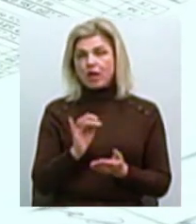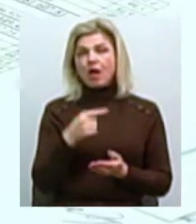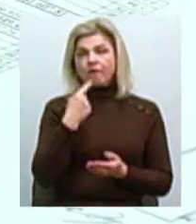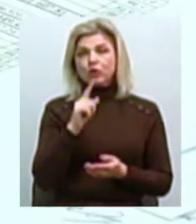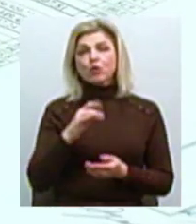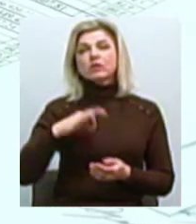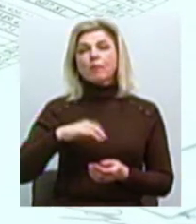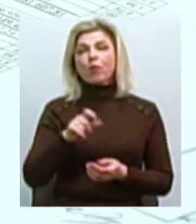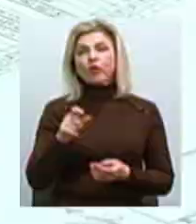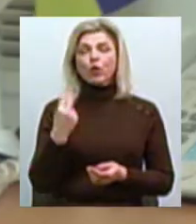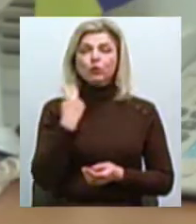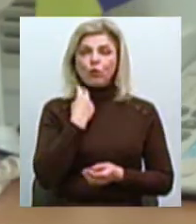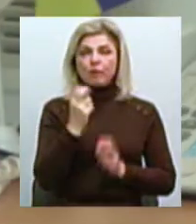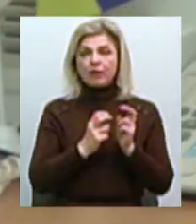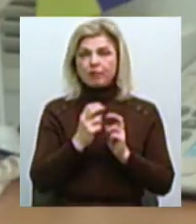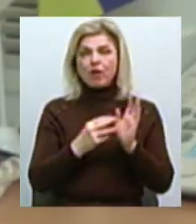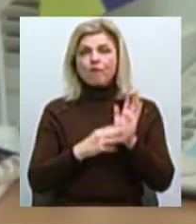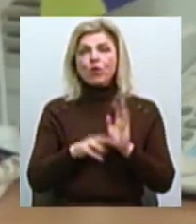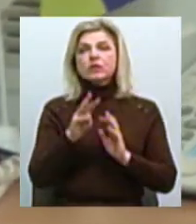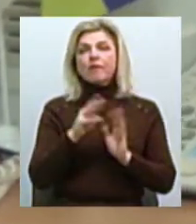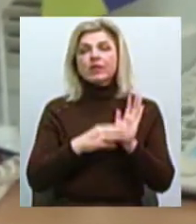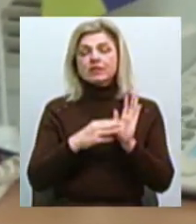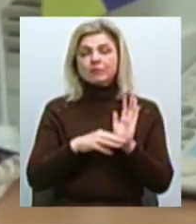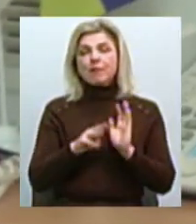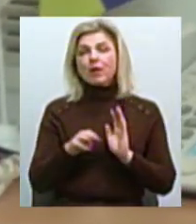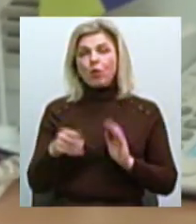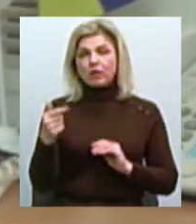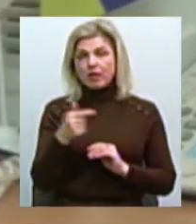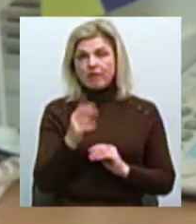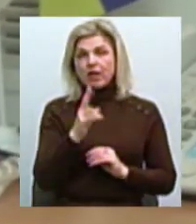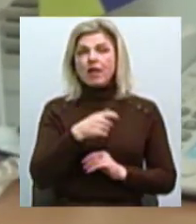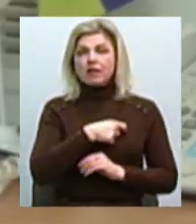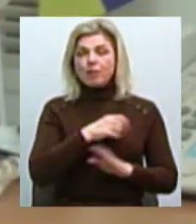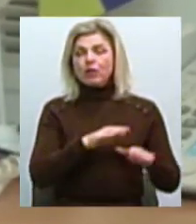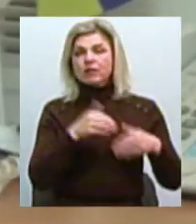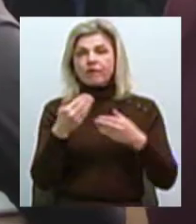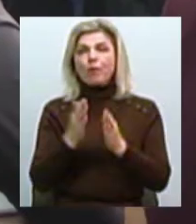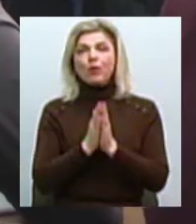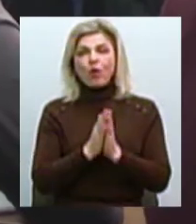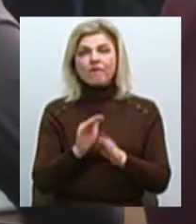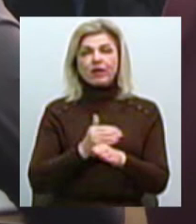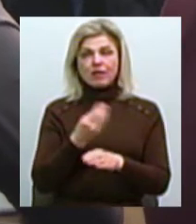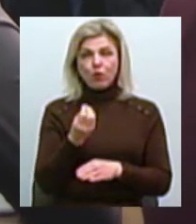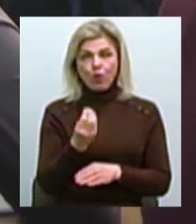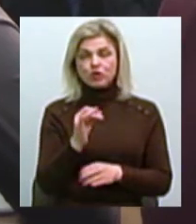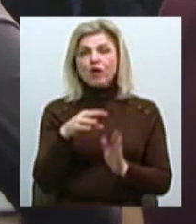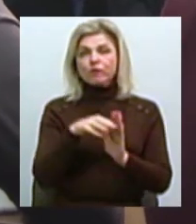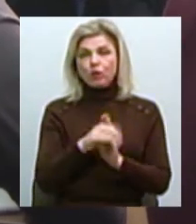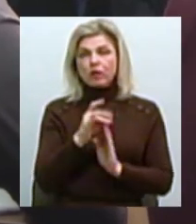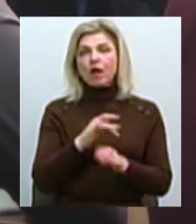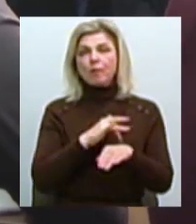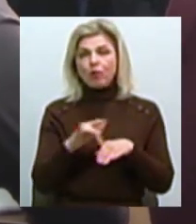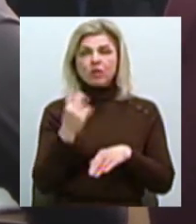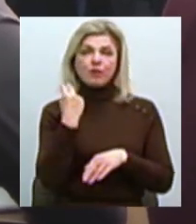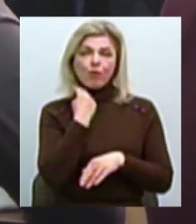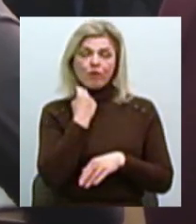користувачів заборгували підприємству 80 мільйонів гривень До депутатів звернувся з проханням виділити гроші, в тому числі на погашення